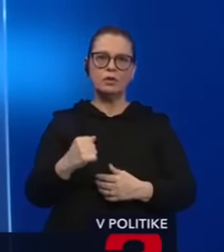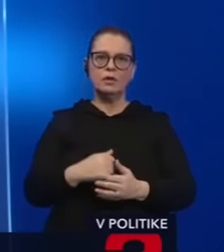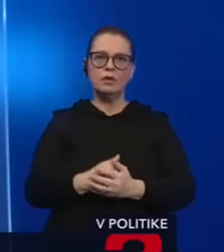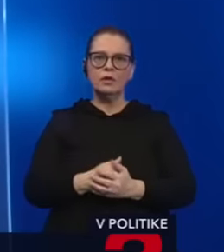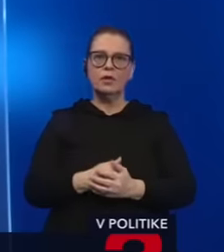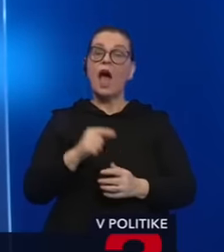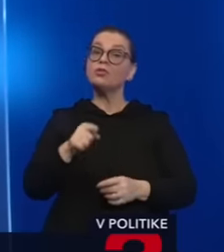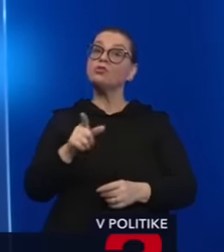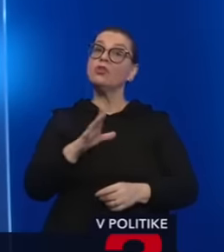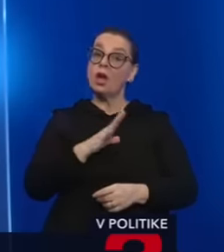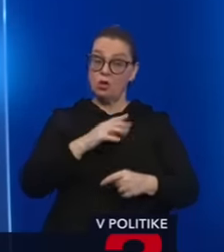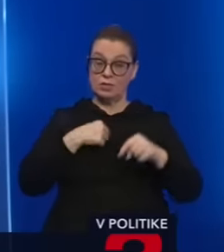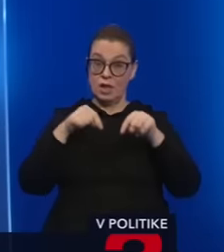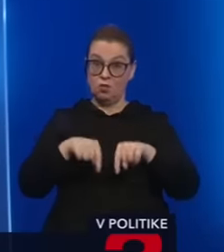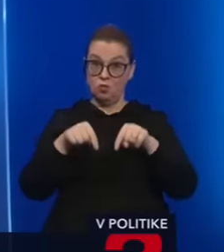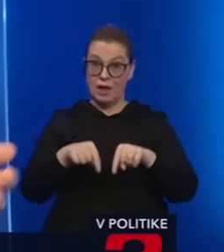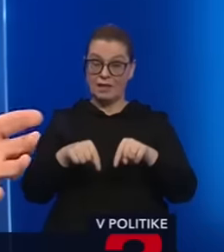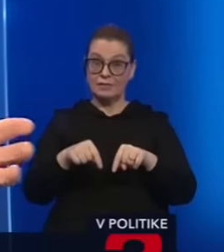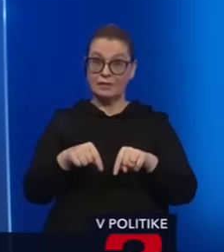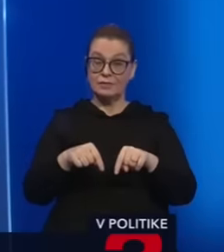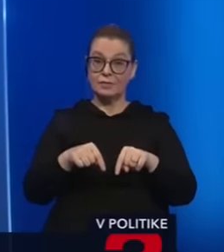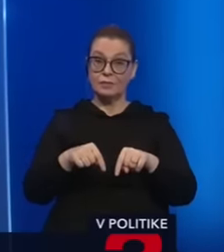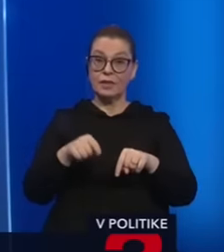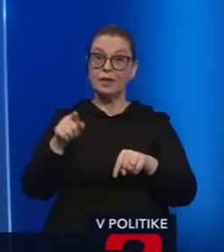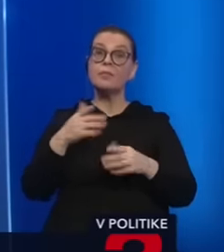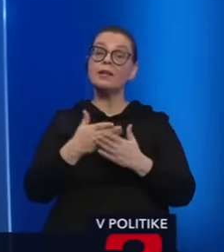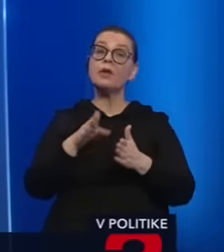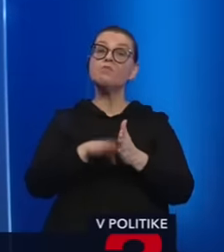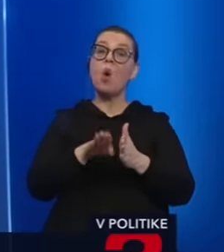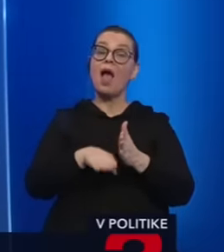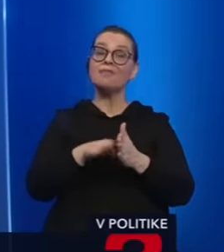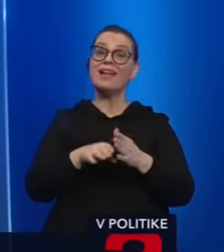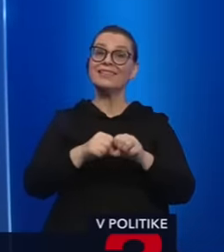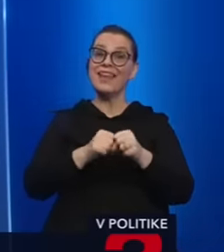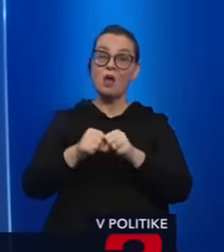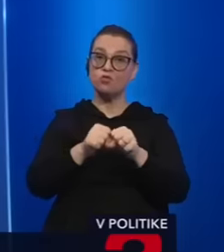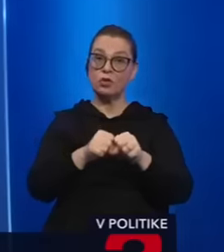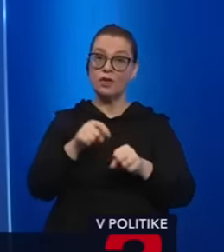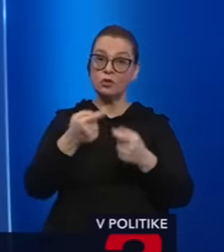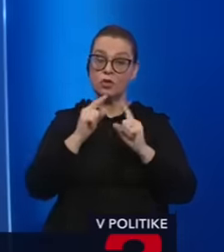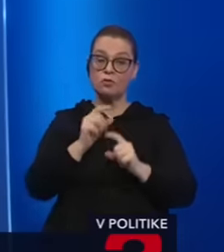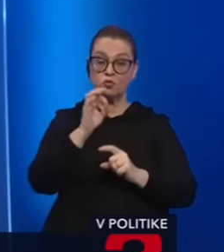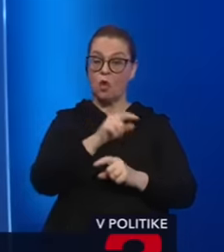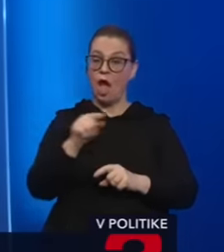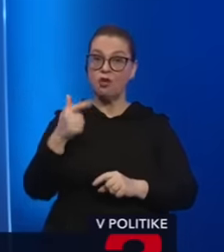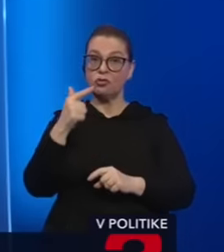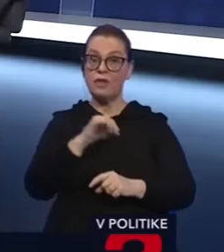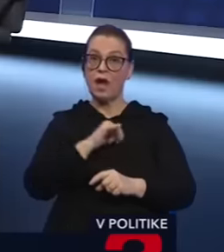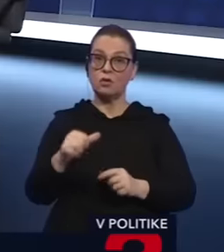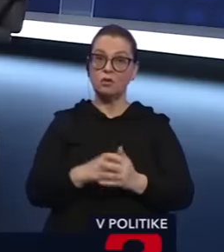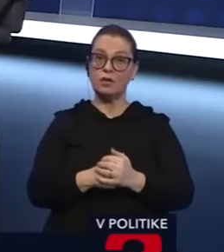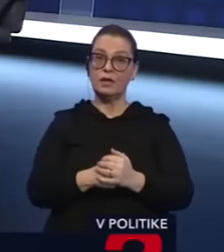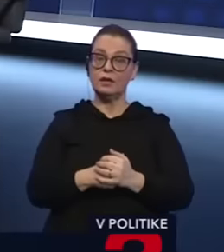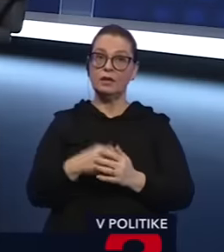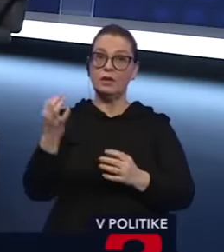je uchylné nášho trestného zákona dnes, že máte napríklad pohľavné zneužívanie na Slovensku trestane sazbo 0 až 2 roky. Prečo tu nekričíte ako